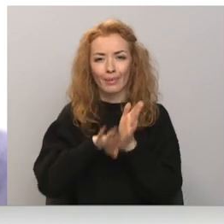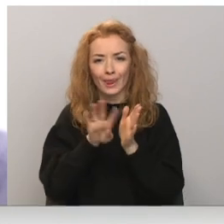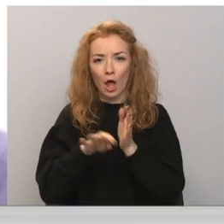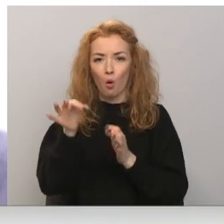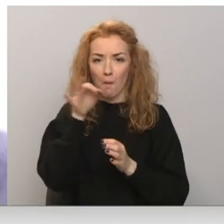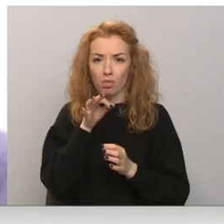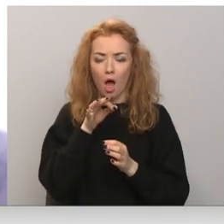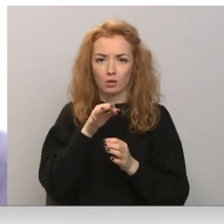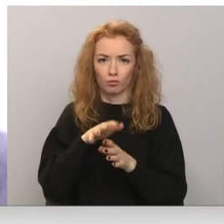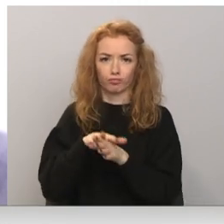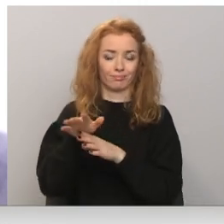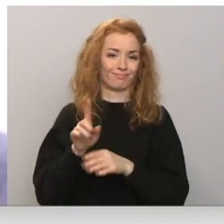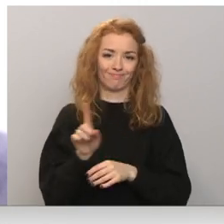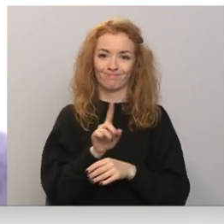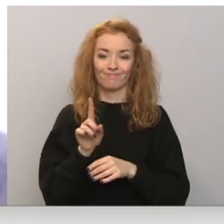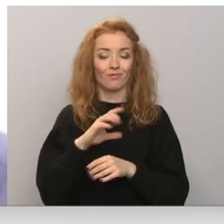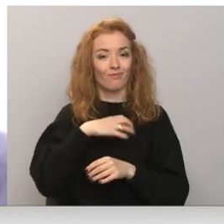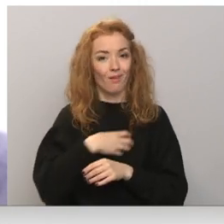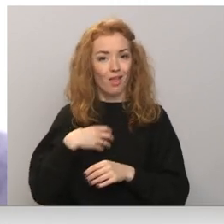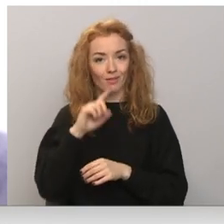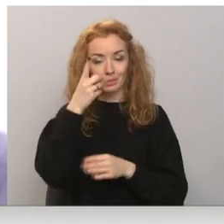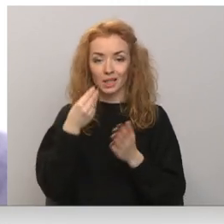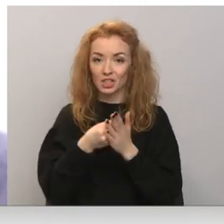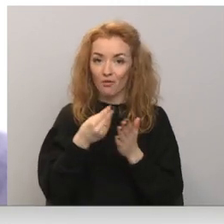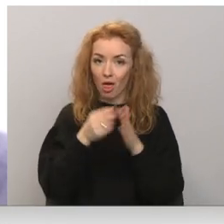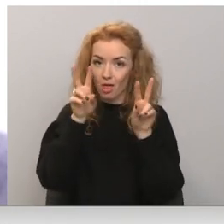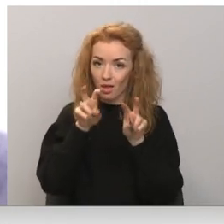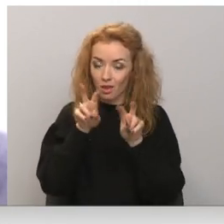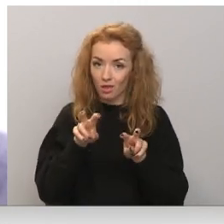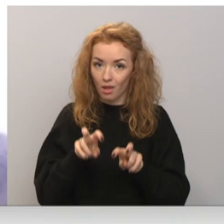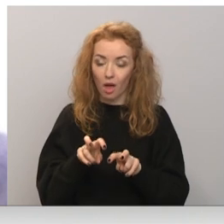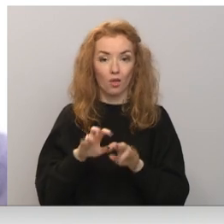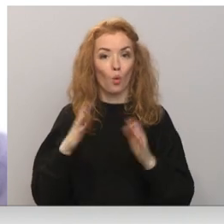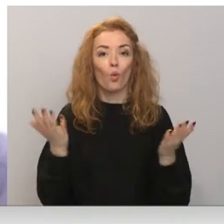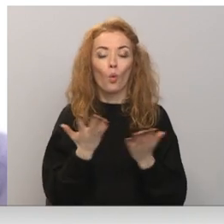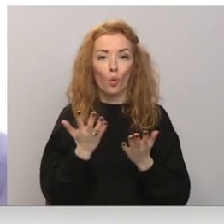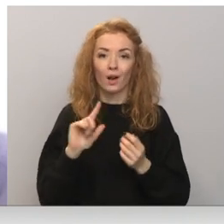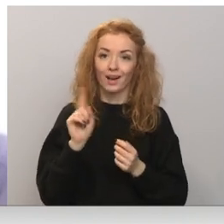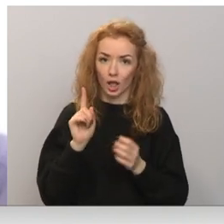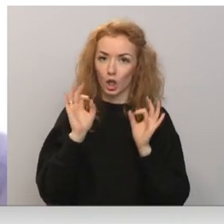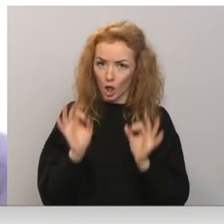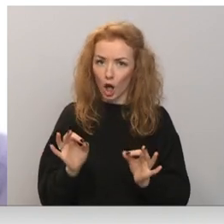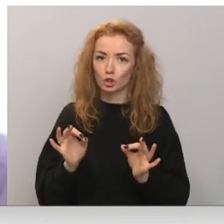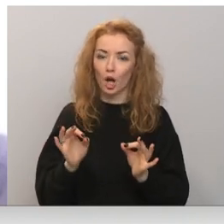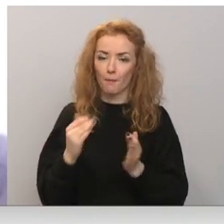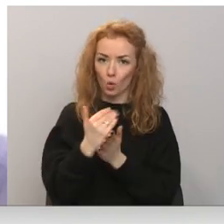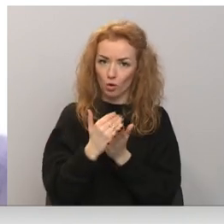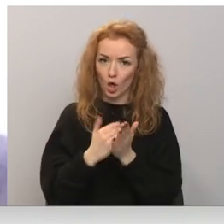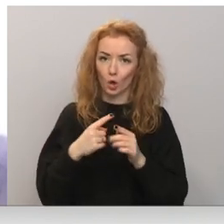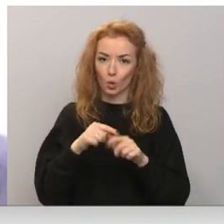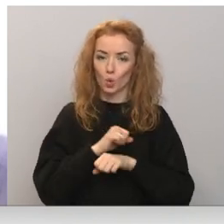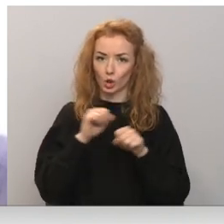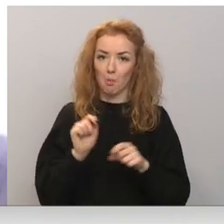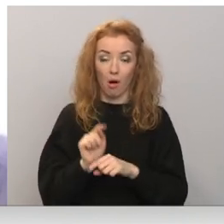Un tomēr jāizvērtē, kur saturiski ir kaut kāds sabiedriskās kārtības un drošības